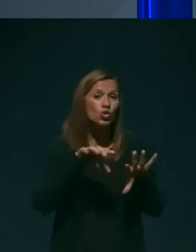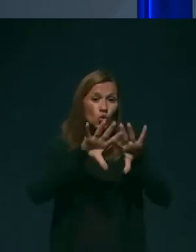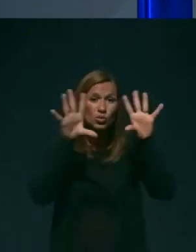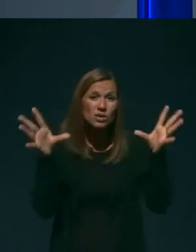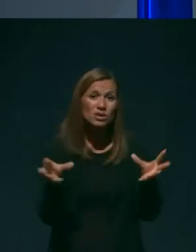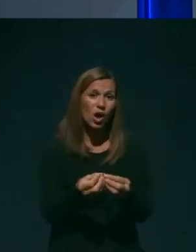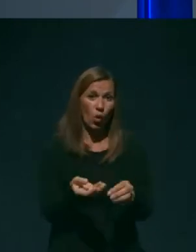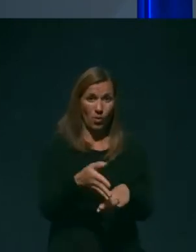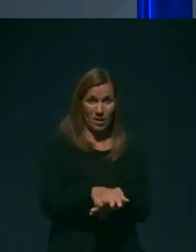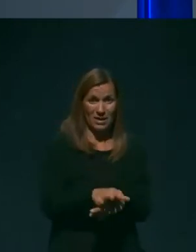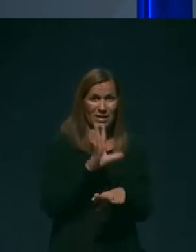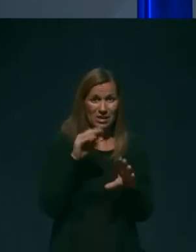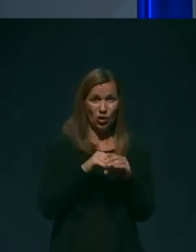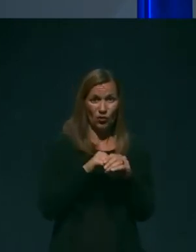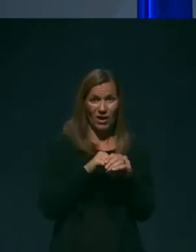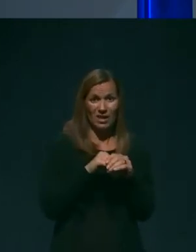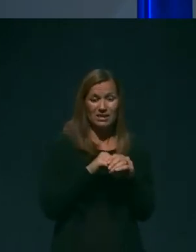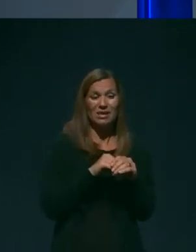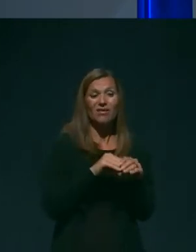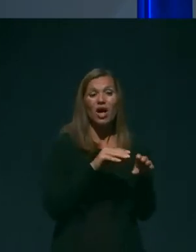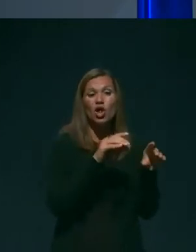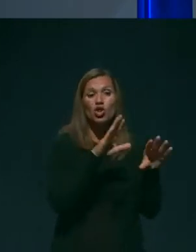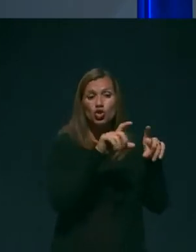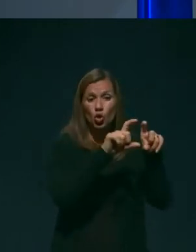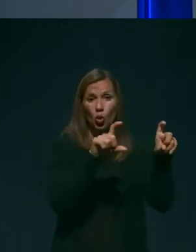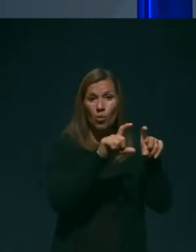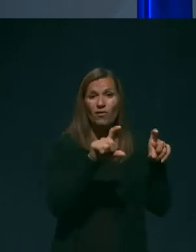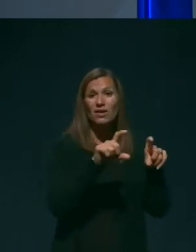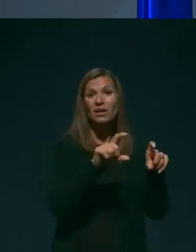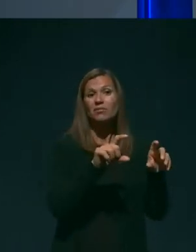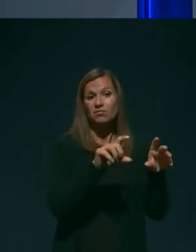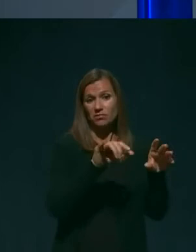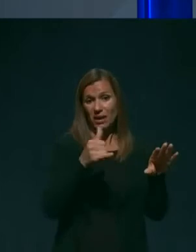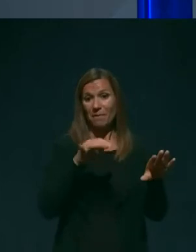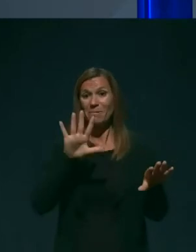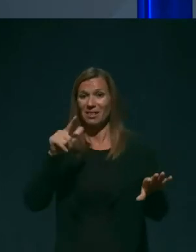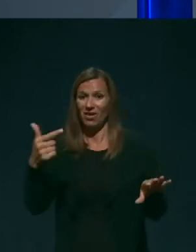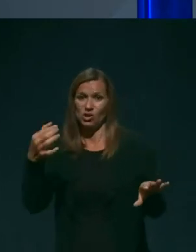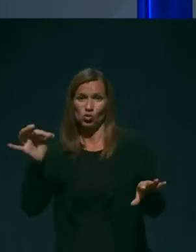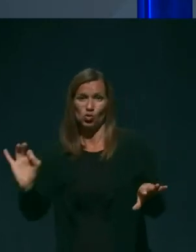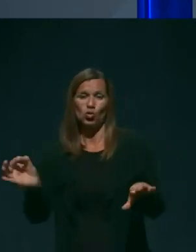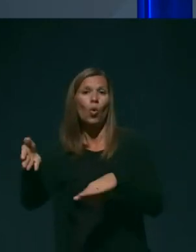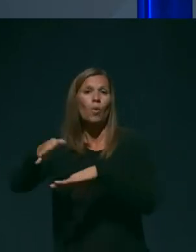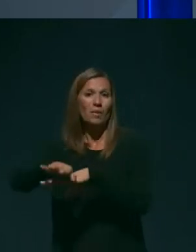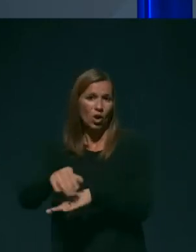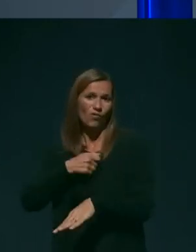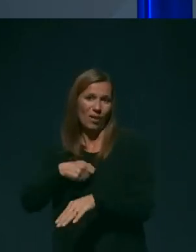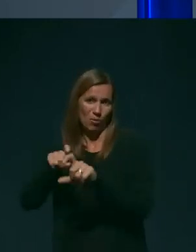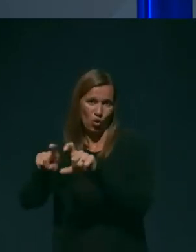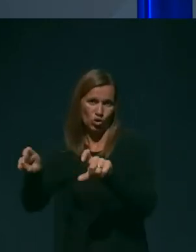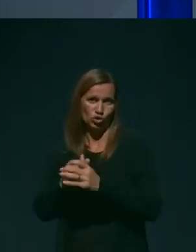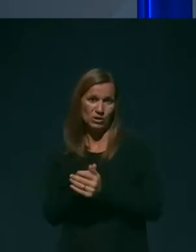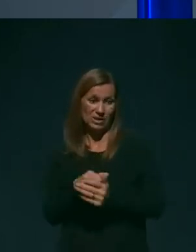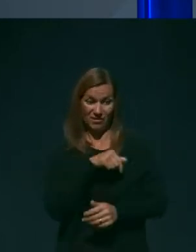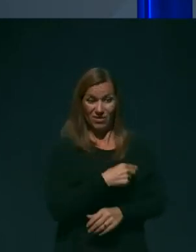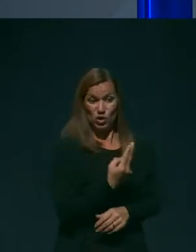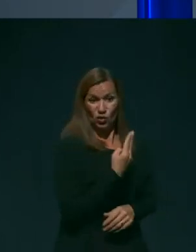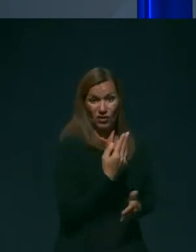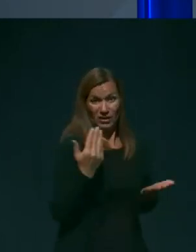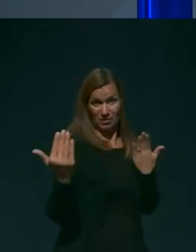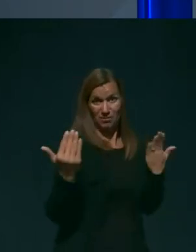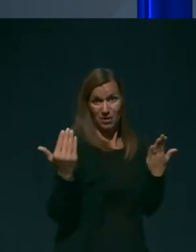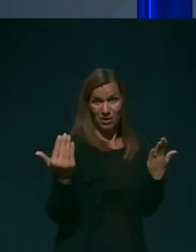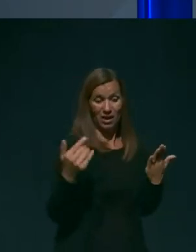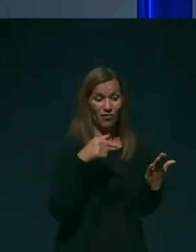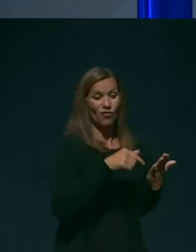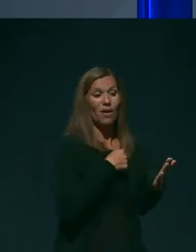stanovalcev v domovih 25 odstotkov umrlo v bolnišnici. V Sloveniji je tak preračun pokaže, da je v bolnišnici